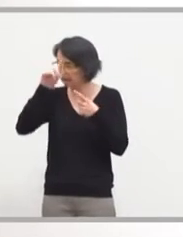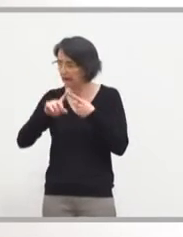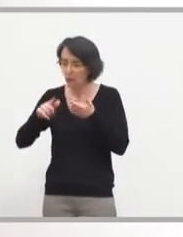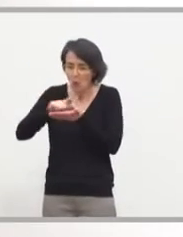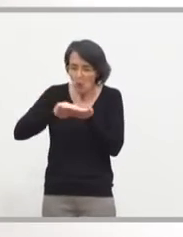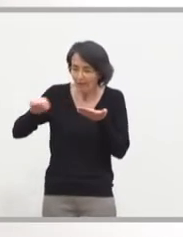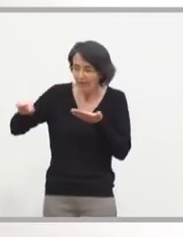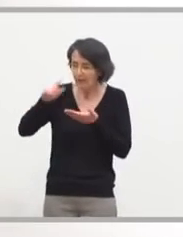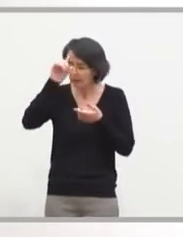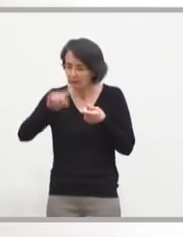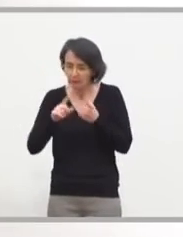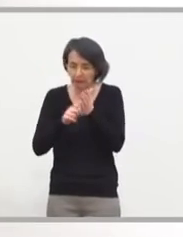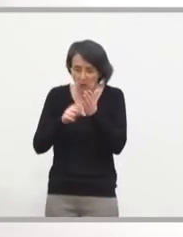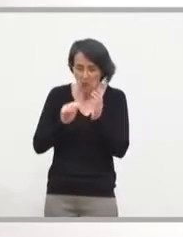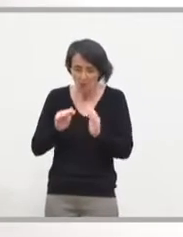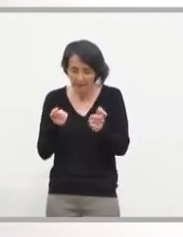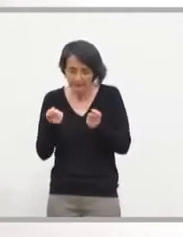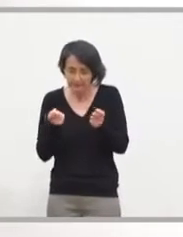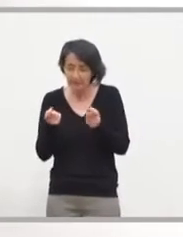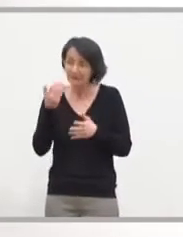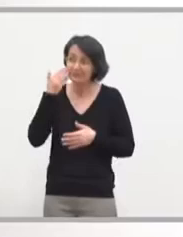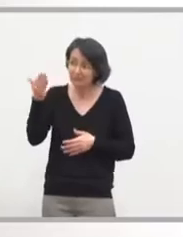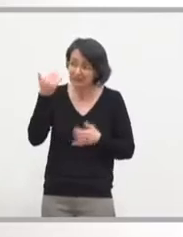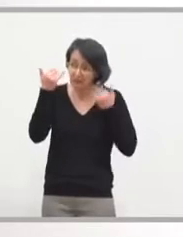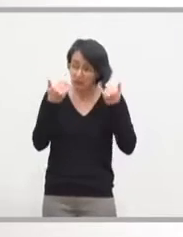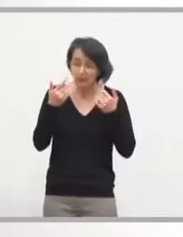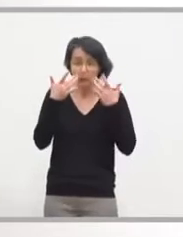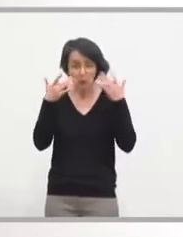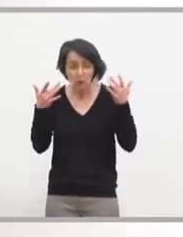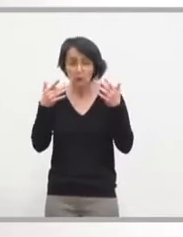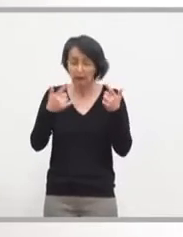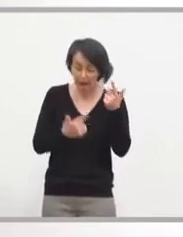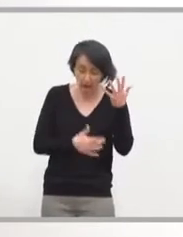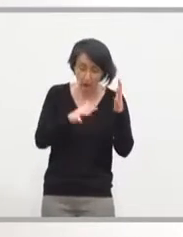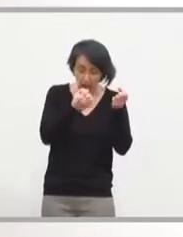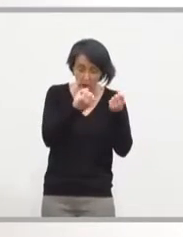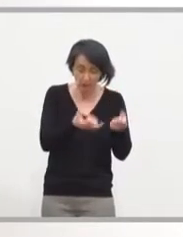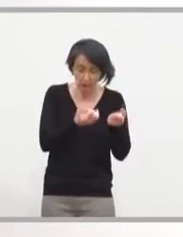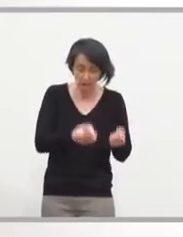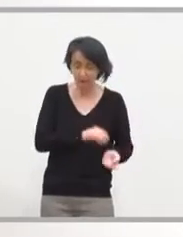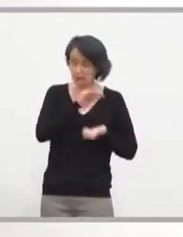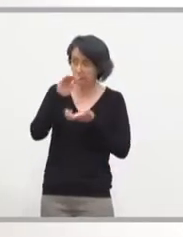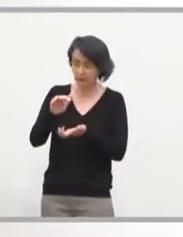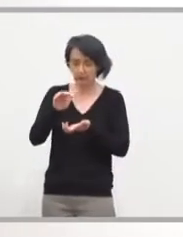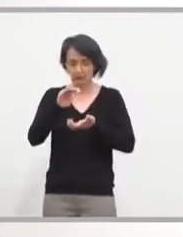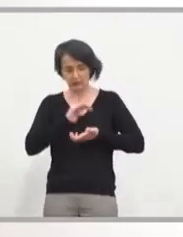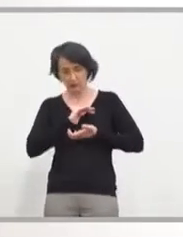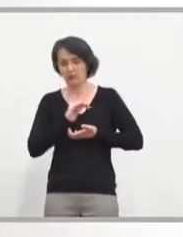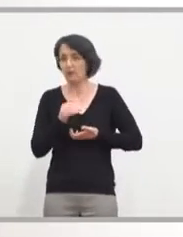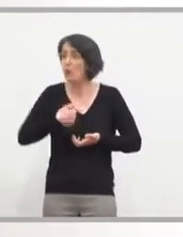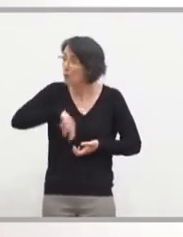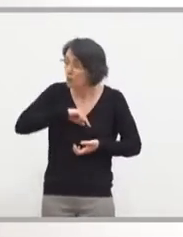pour maîtriser leur imposition. Je pense que si on devait récupérer ces compétences, nous ne pourrions pas tenir cet engagement